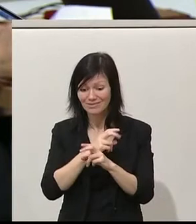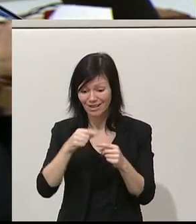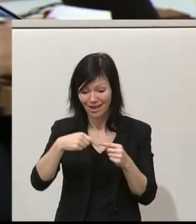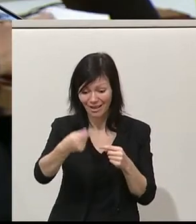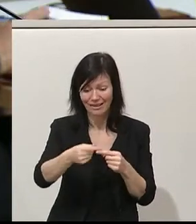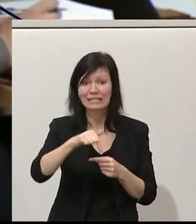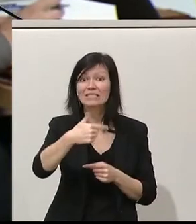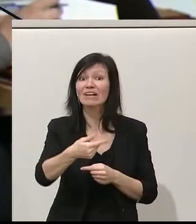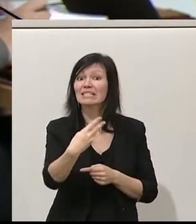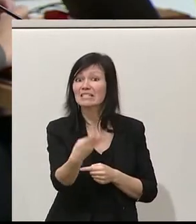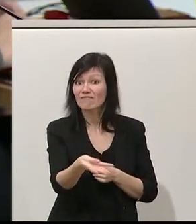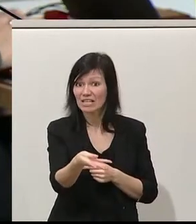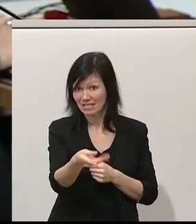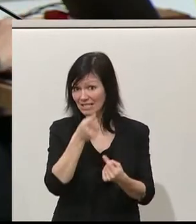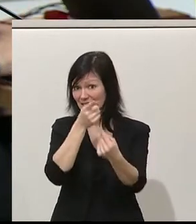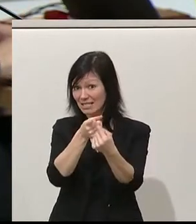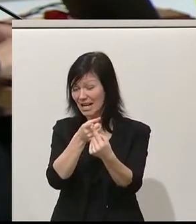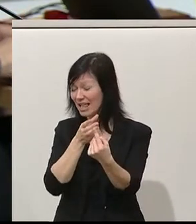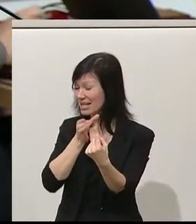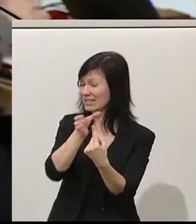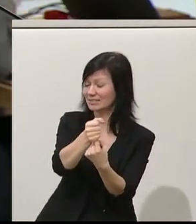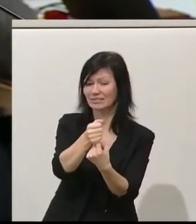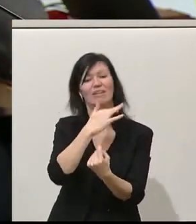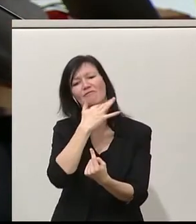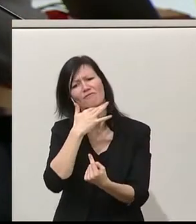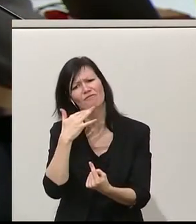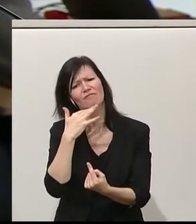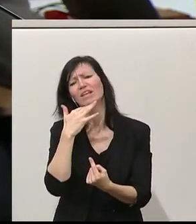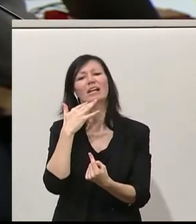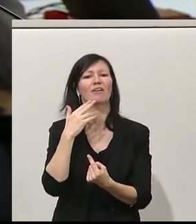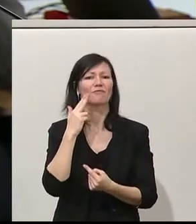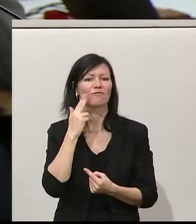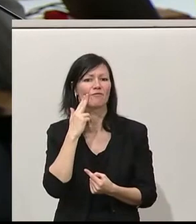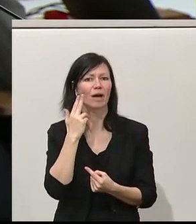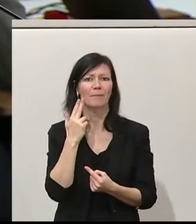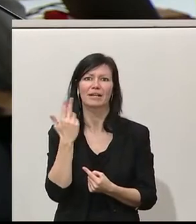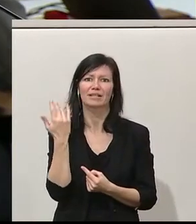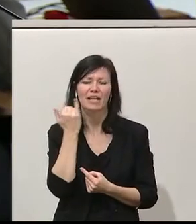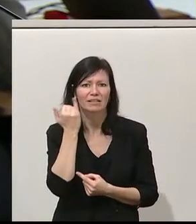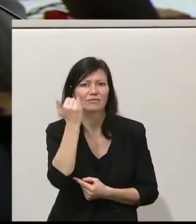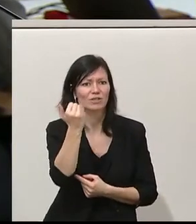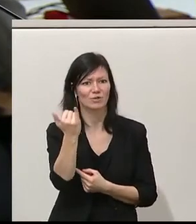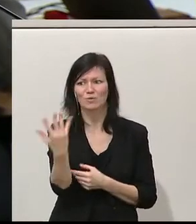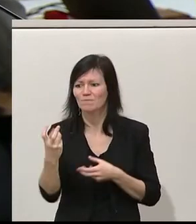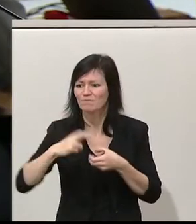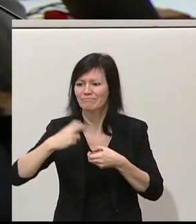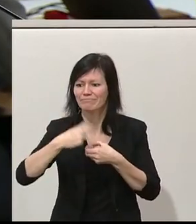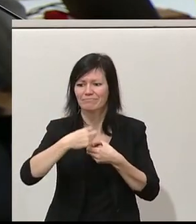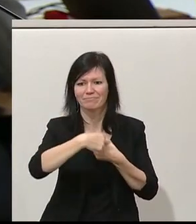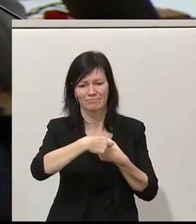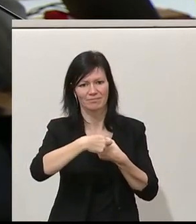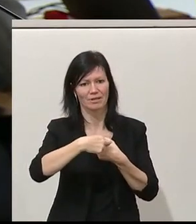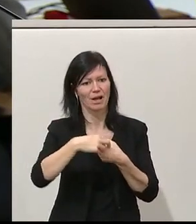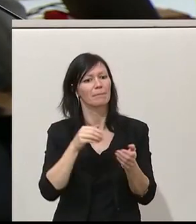gesamtgesellschaftliches Projekt, wo viele innovative Unternehmerinnen und Unternehmer dabei sind, aber dass wir auch gemeinsam und im